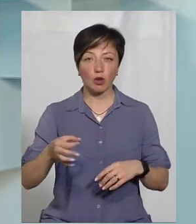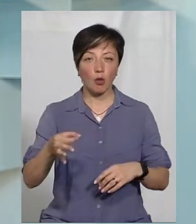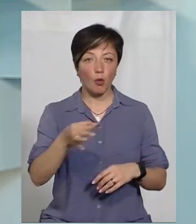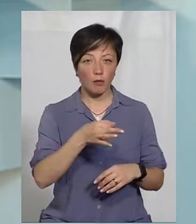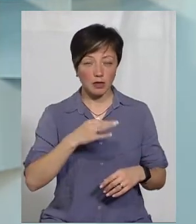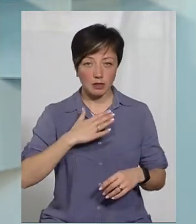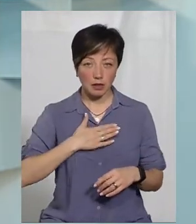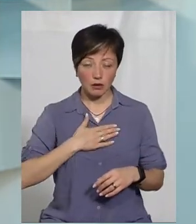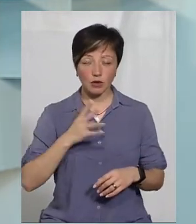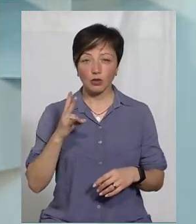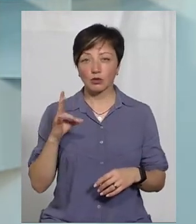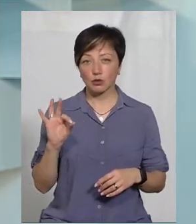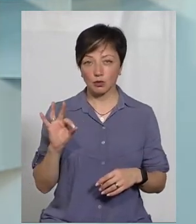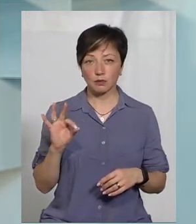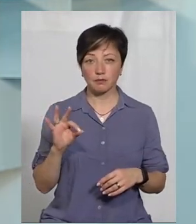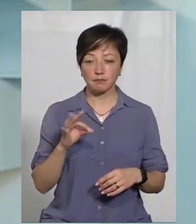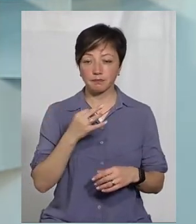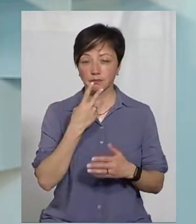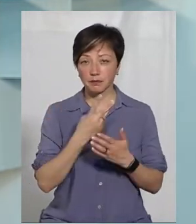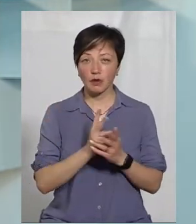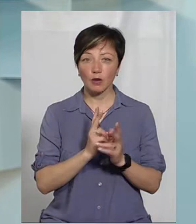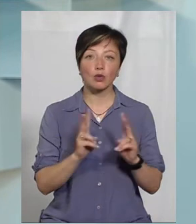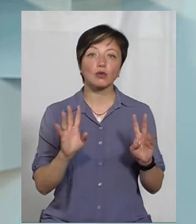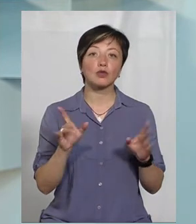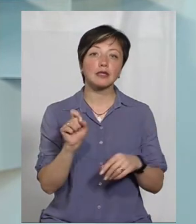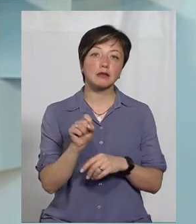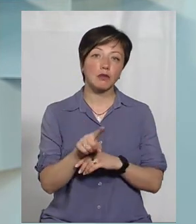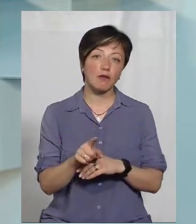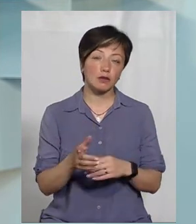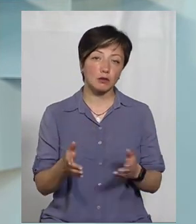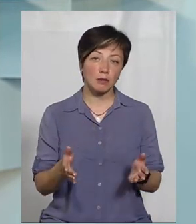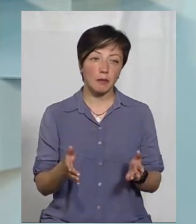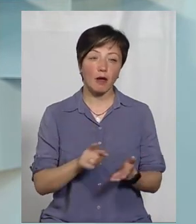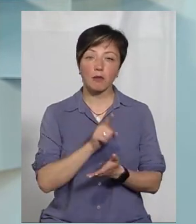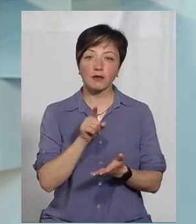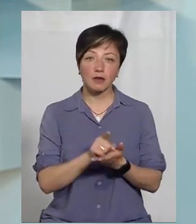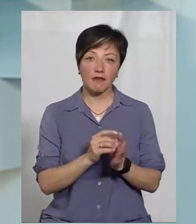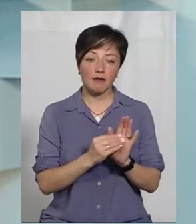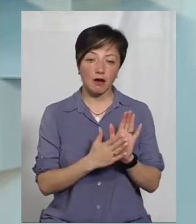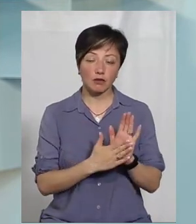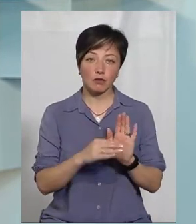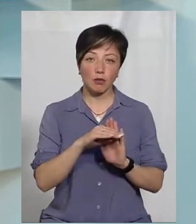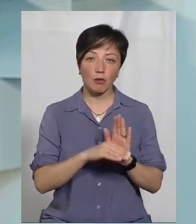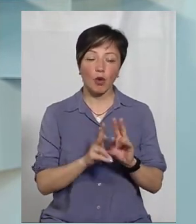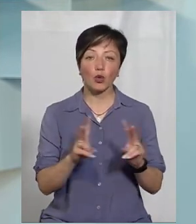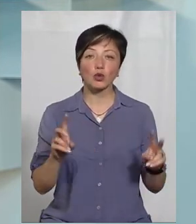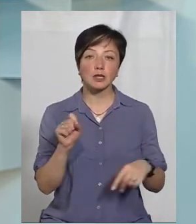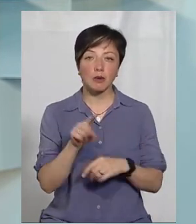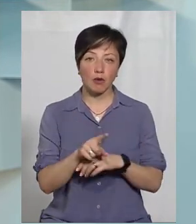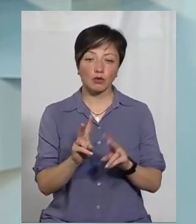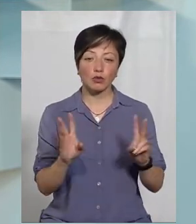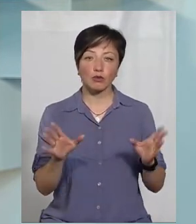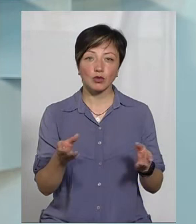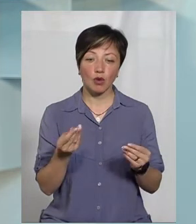області. Але знову ж ми зіткнулися з тим, хто буде замовником. Там обов'язково вказується в програмі, хто є замовником,